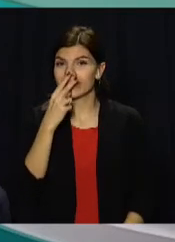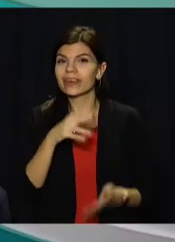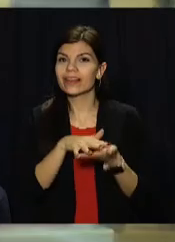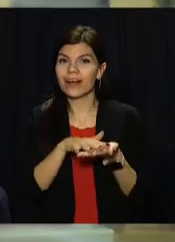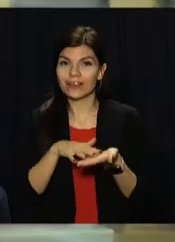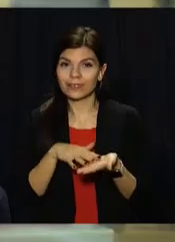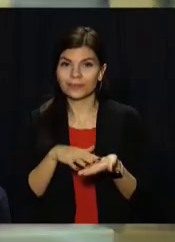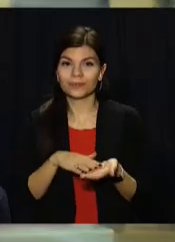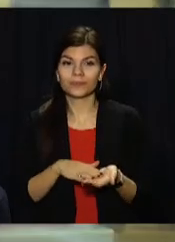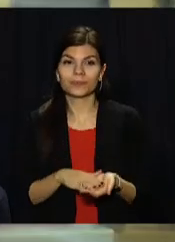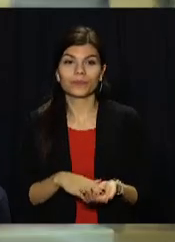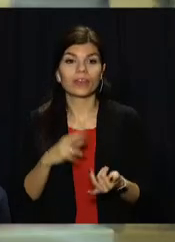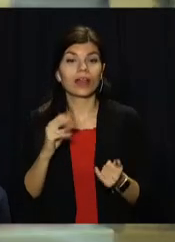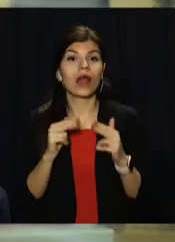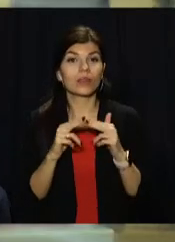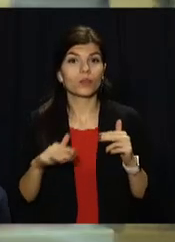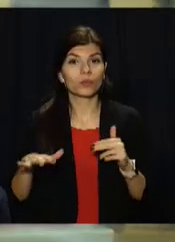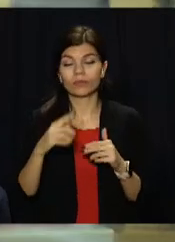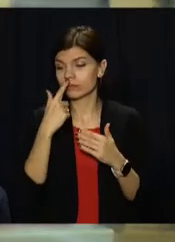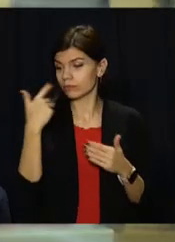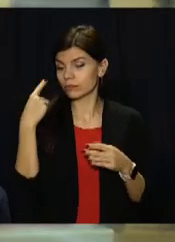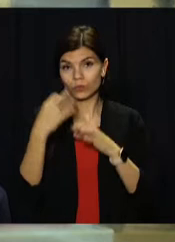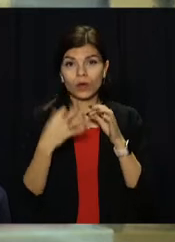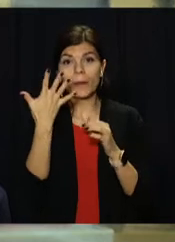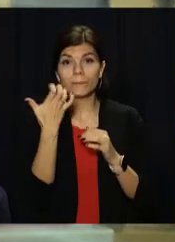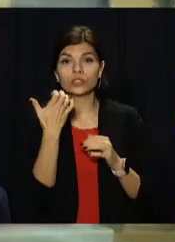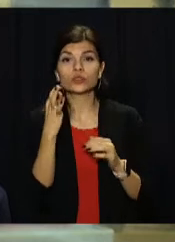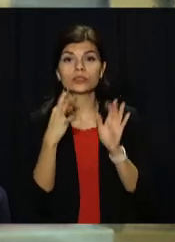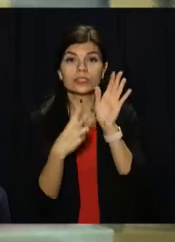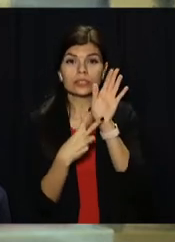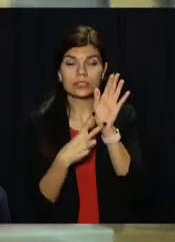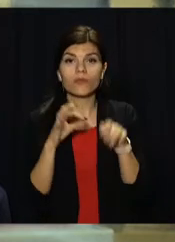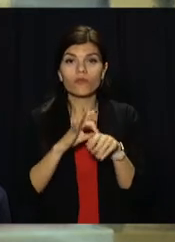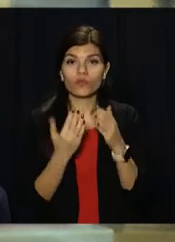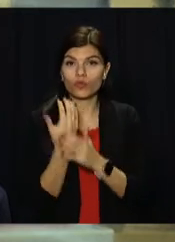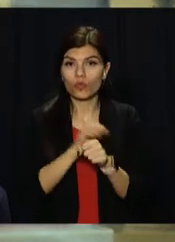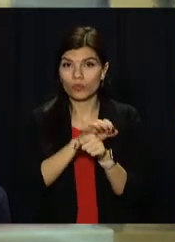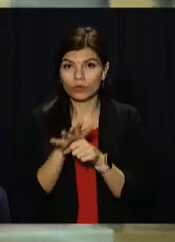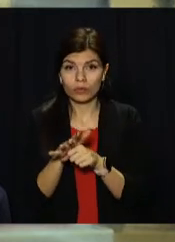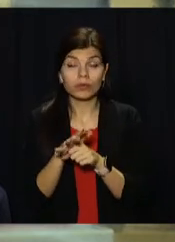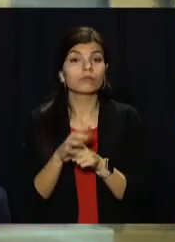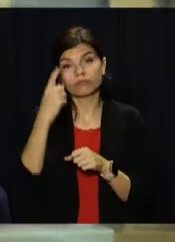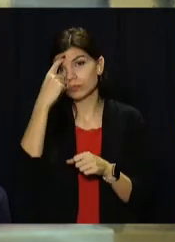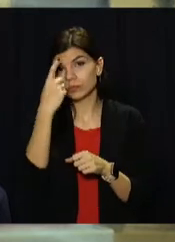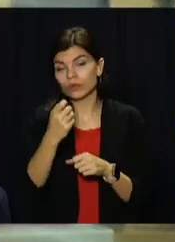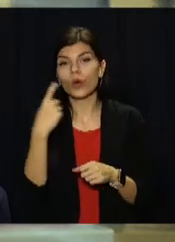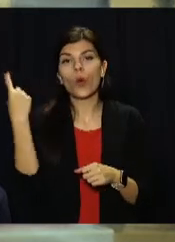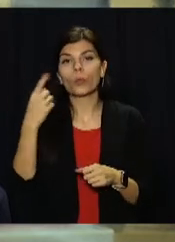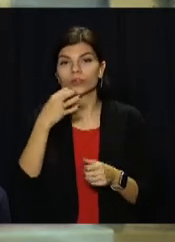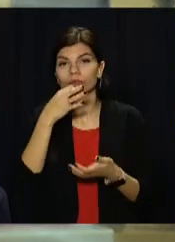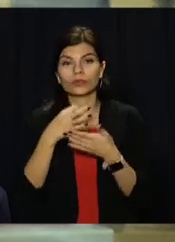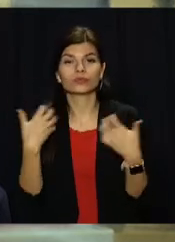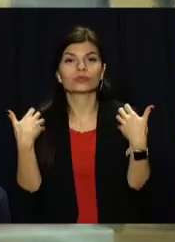далі. На Дніпропетровщині за попередню добу 507 нових випадків захворювання на коронавірус повідомляють в обласному